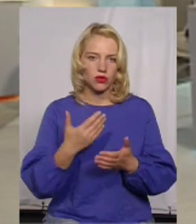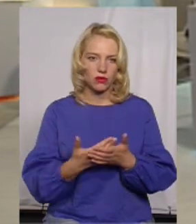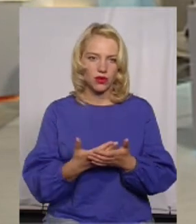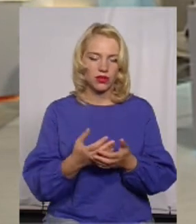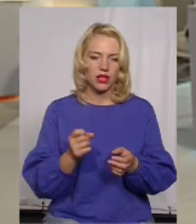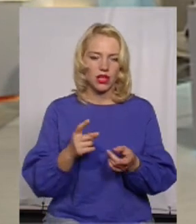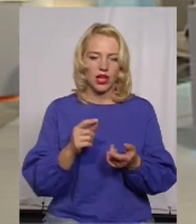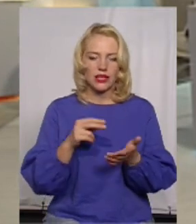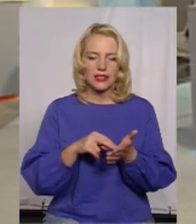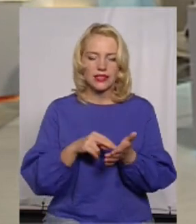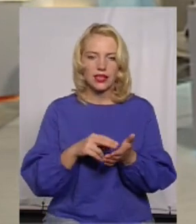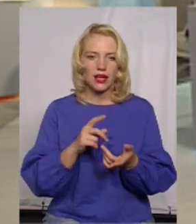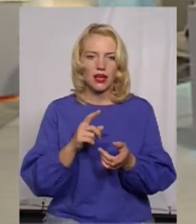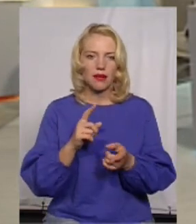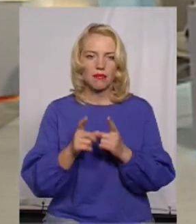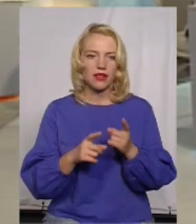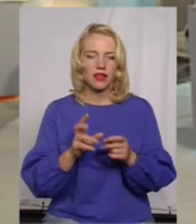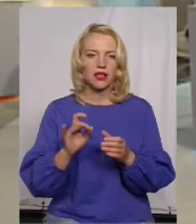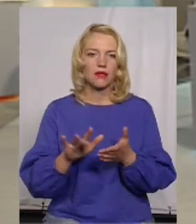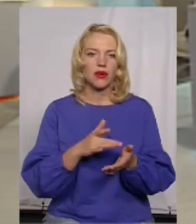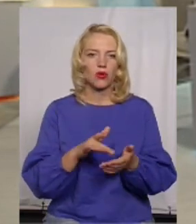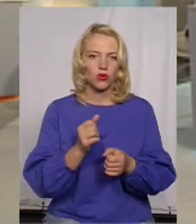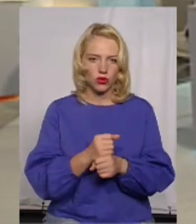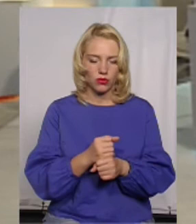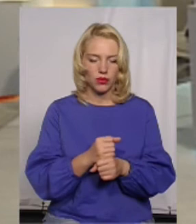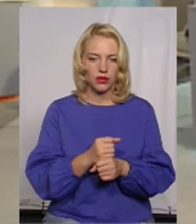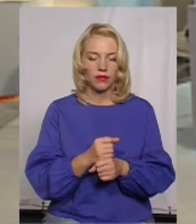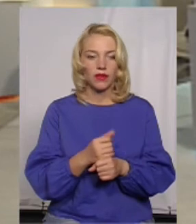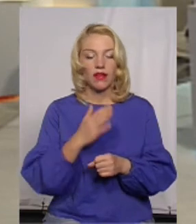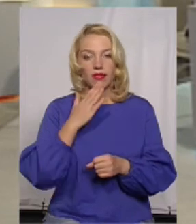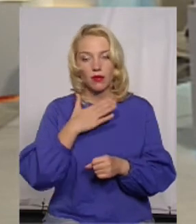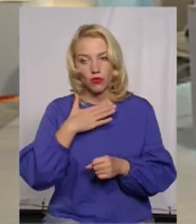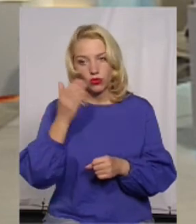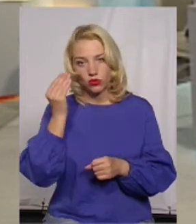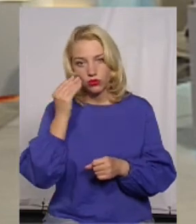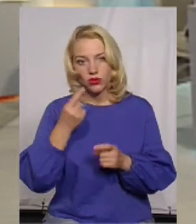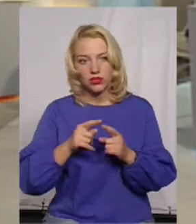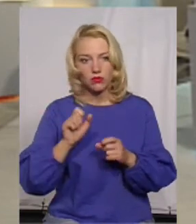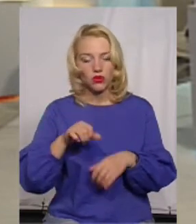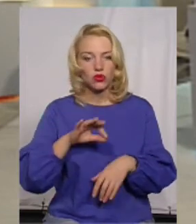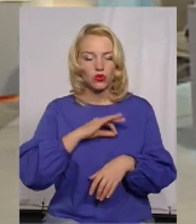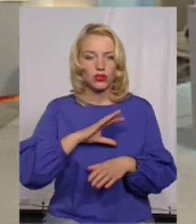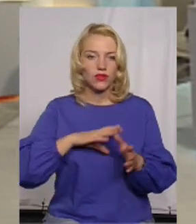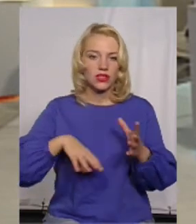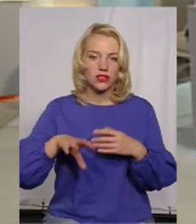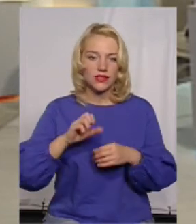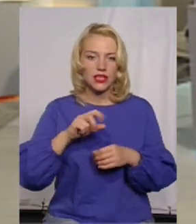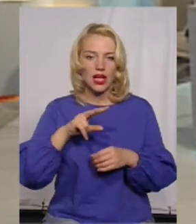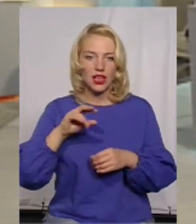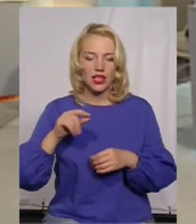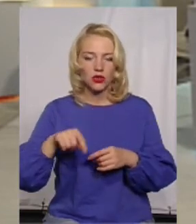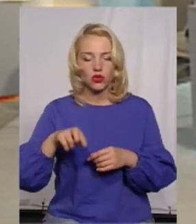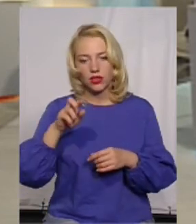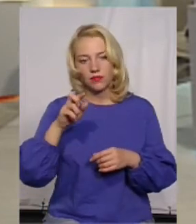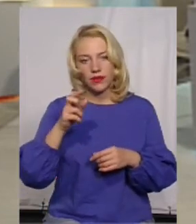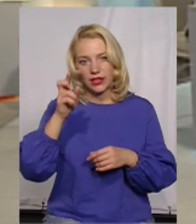ціна міняється. Яким чином це будуть ці перерахунки потім робити? Тобто, в принципі, на мою думку, це можуть скористатись всі, але тут вже більш